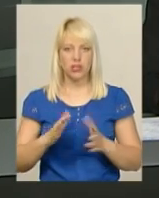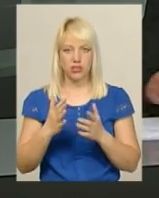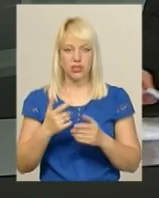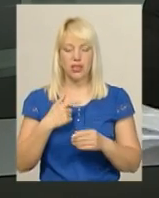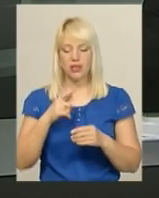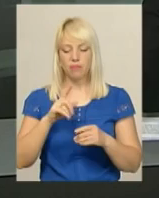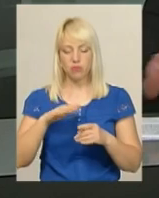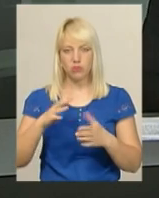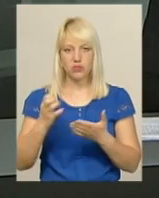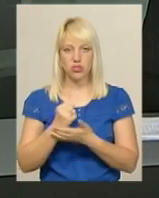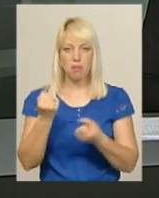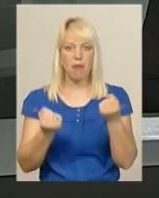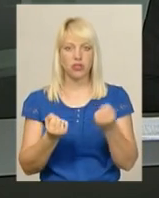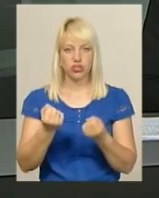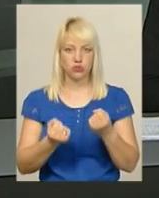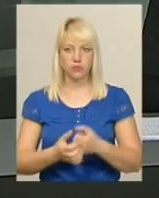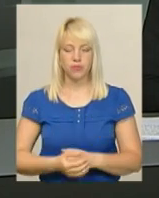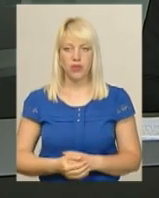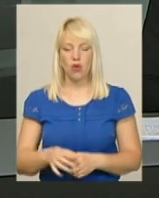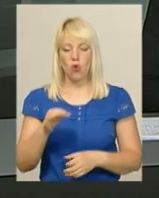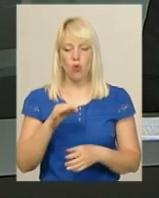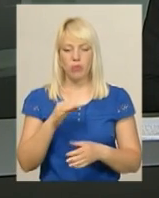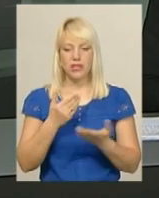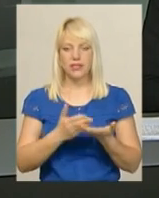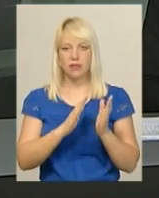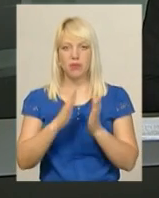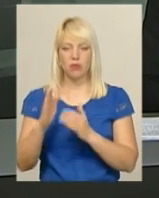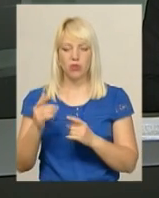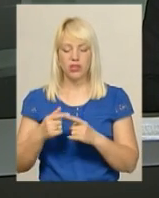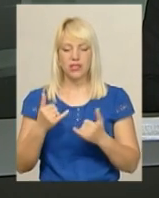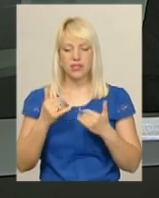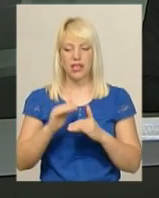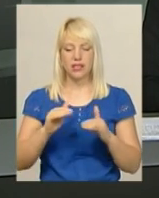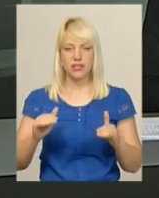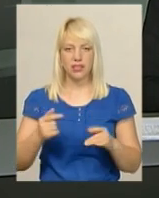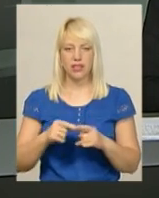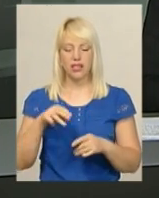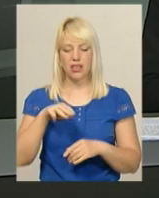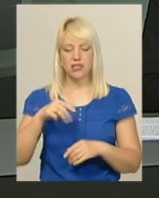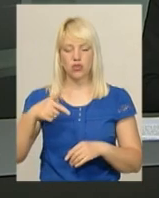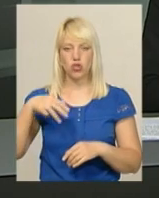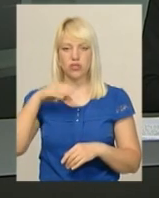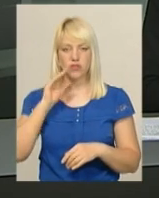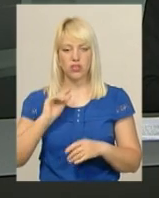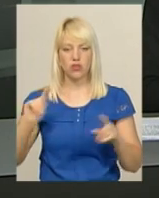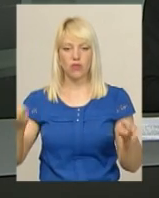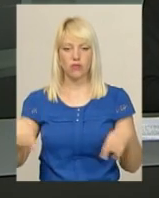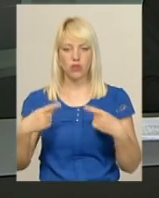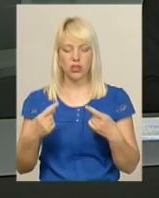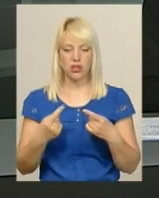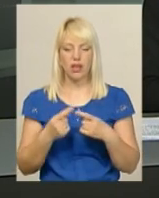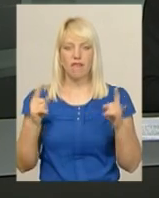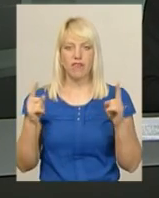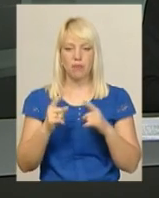До інших тем, в обласній бібліотеці для дітей імені Тараса Шевченка відтворили фрагмент стародавнього польського